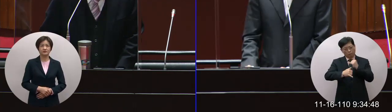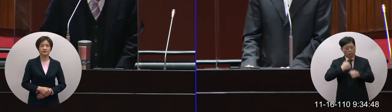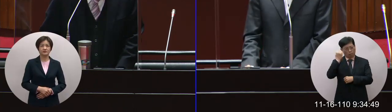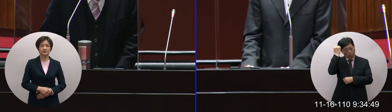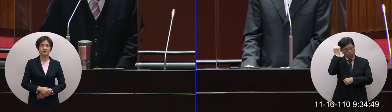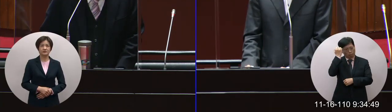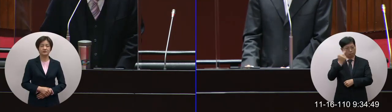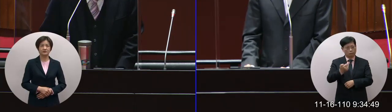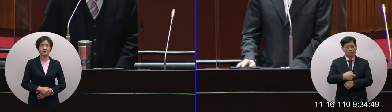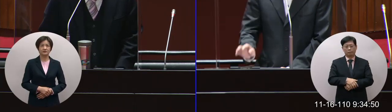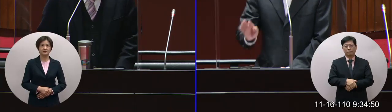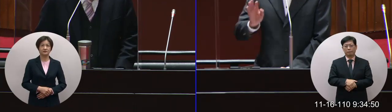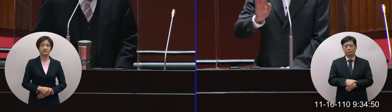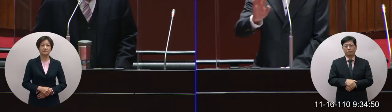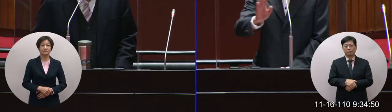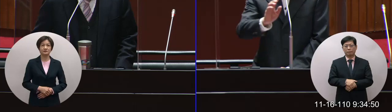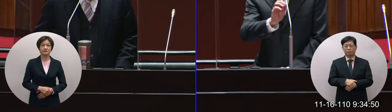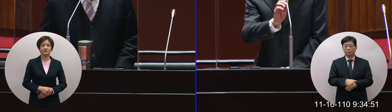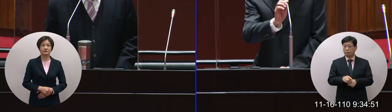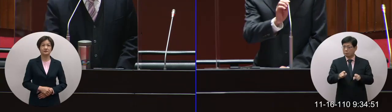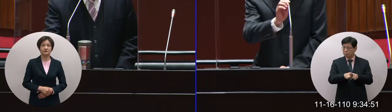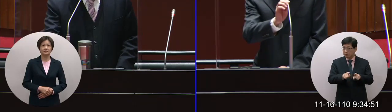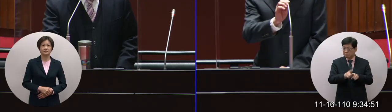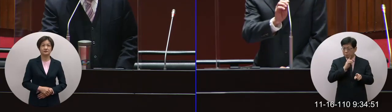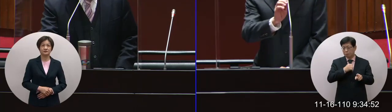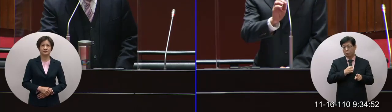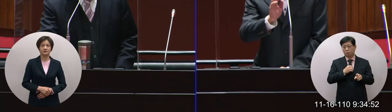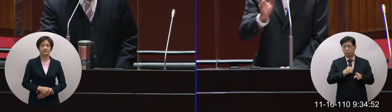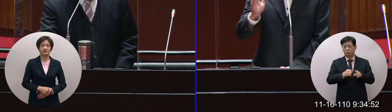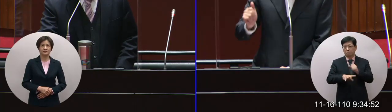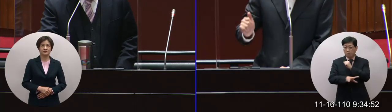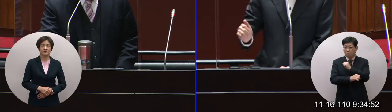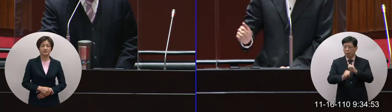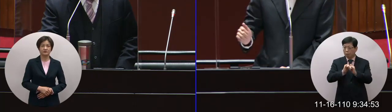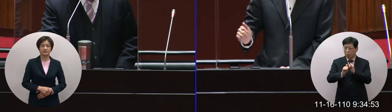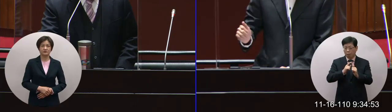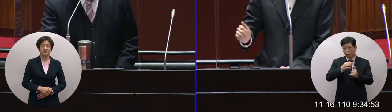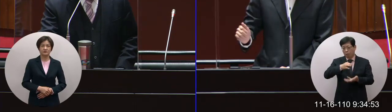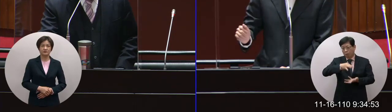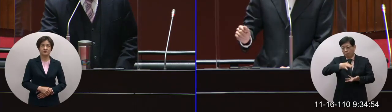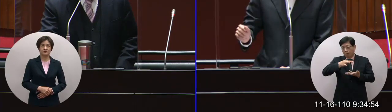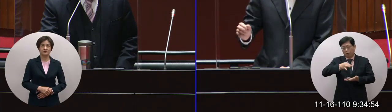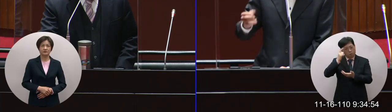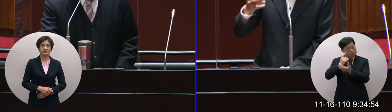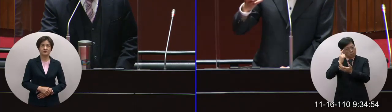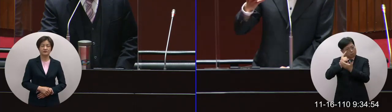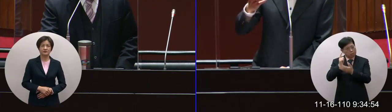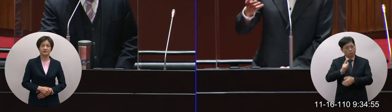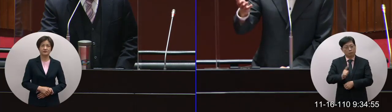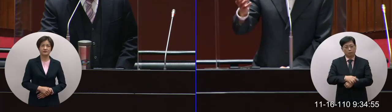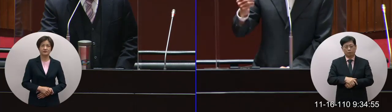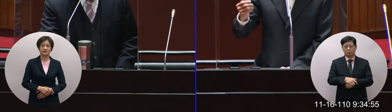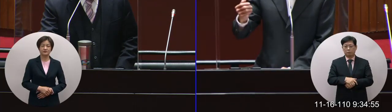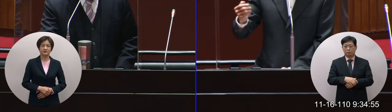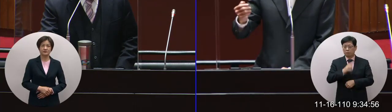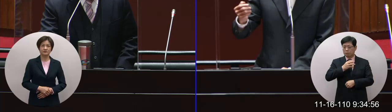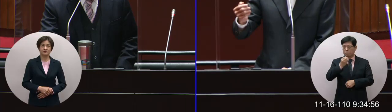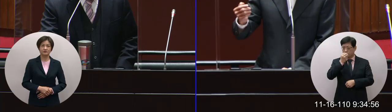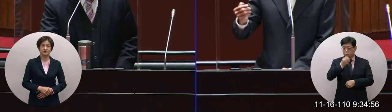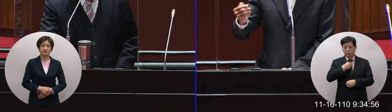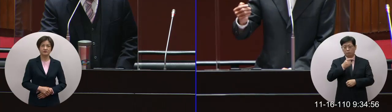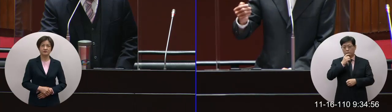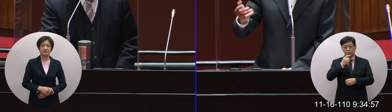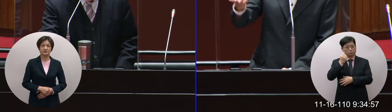苦哈哈一般的市井小民他每天擔心的就是職業住行